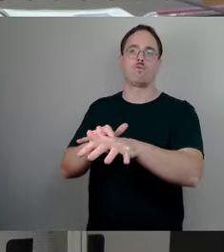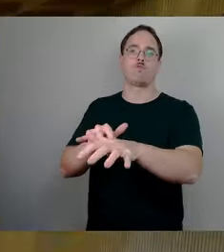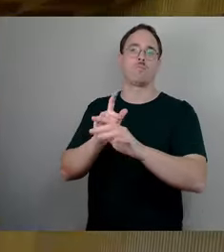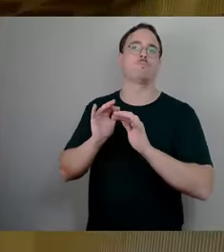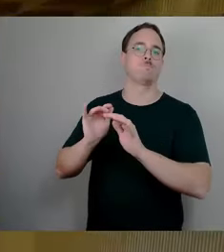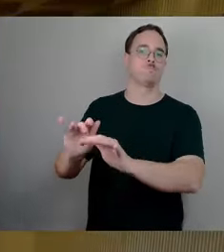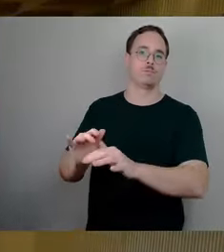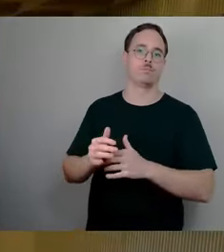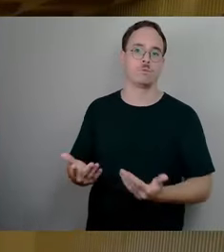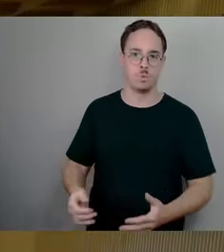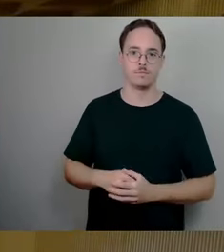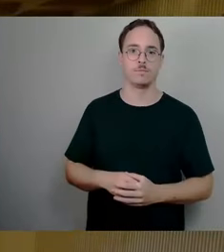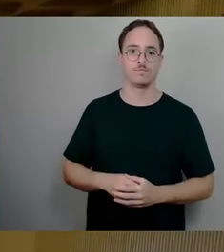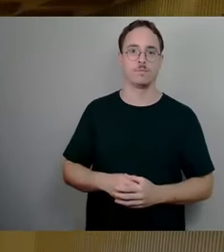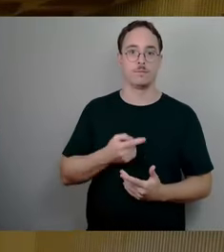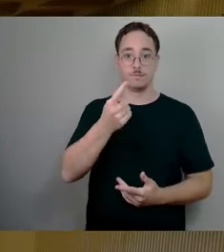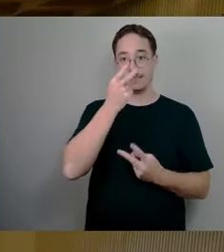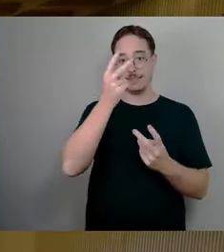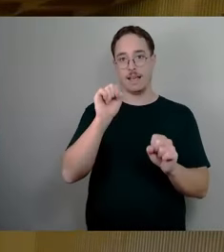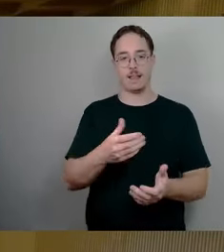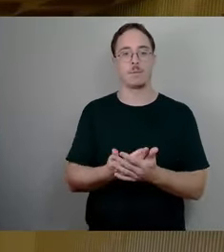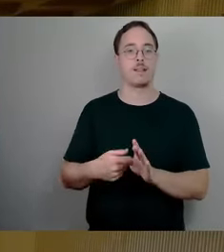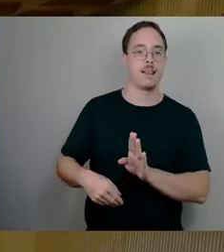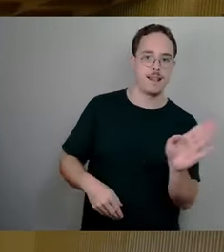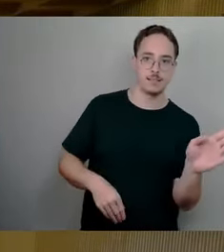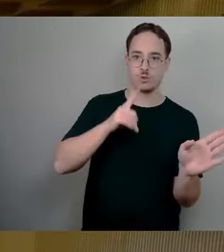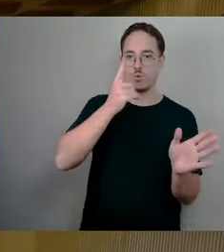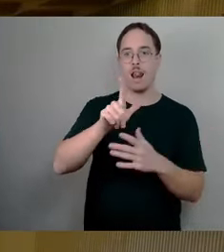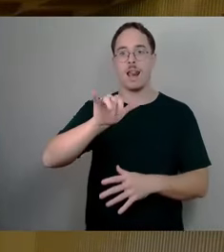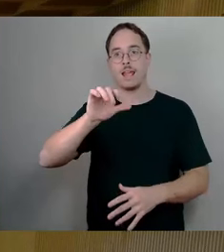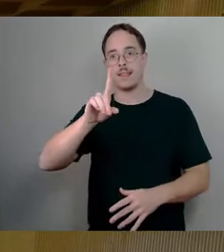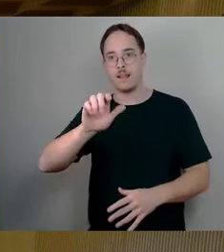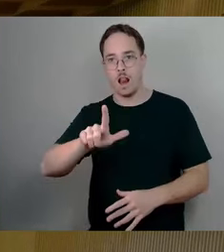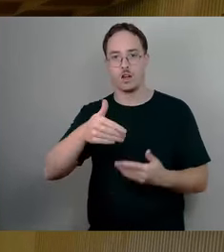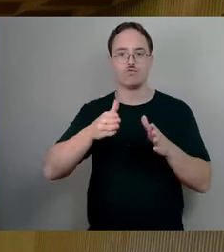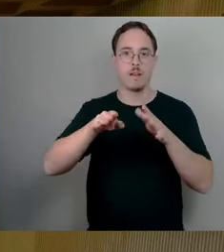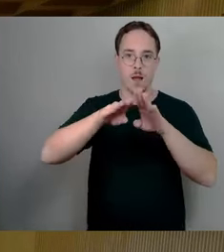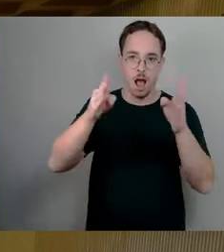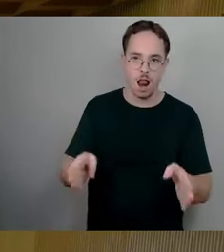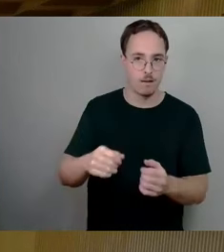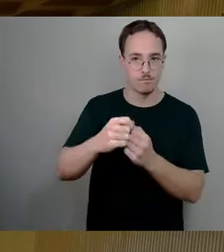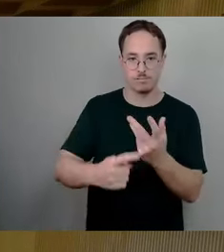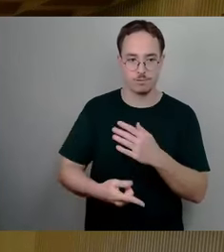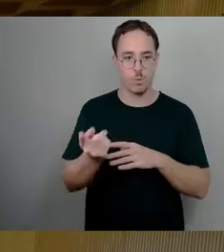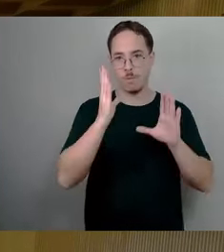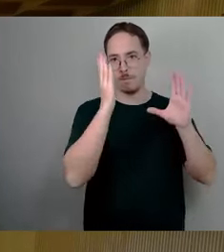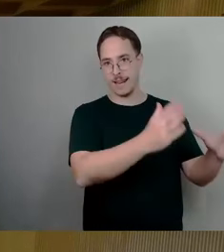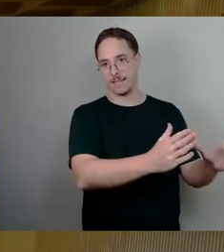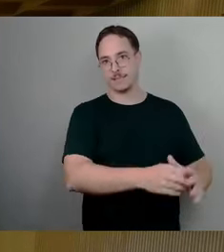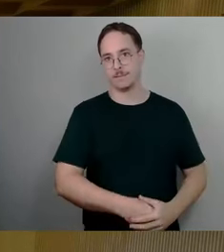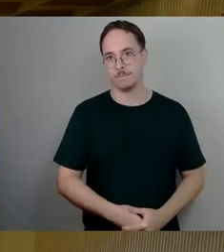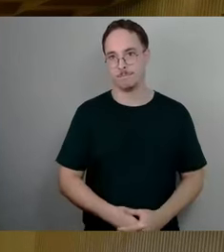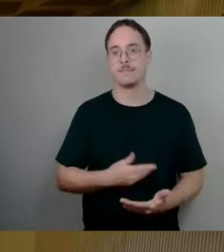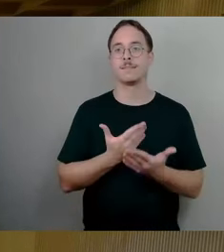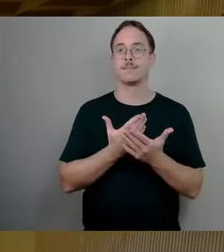abbiegen, nur erreichbar sind, Lidl, Schwimmhalle, Ähnliches. Damit wird auf der einzig verbliebenen Spur